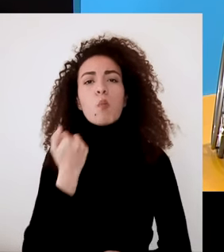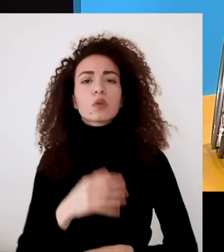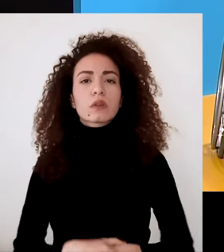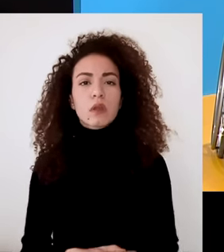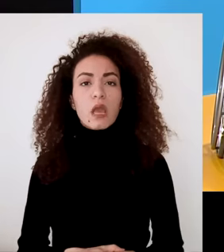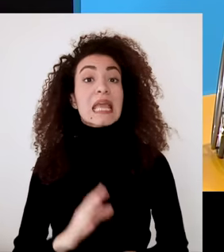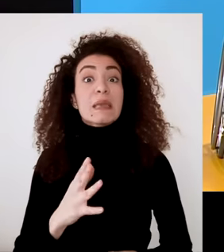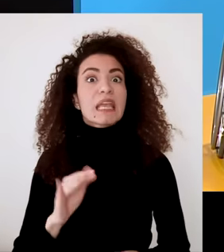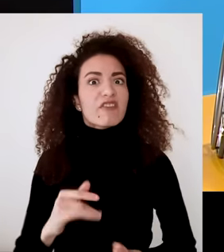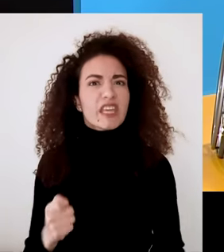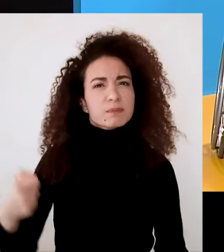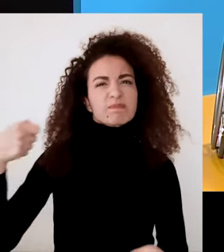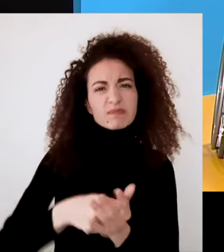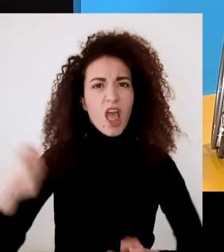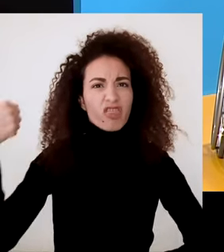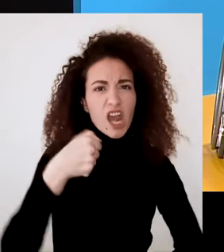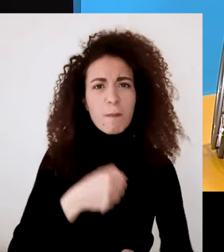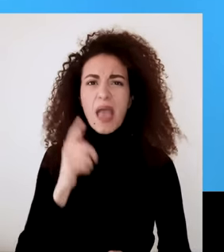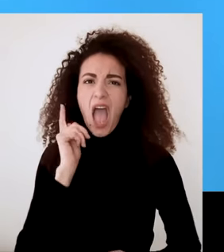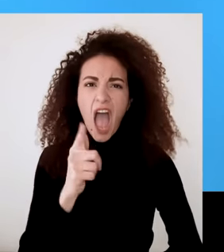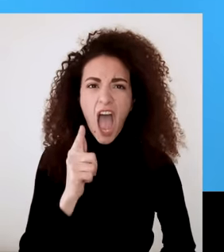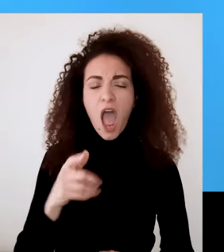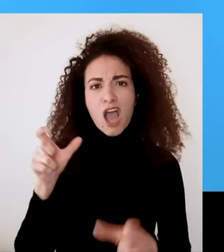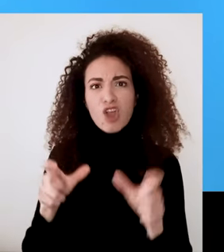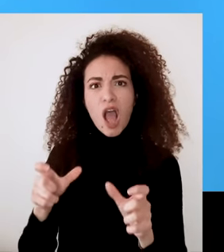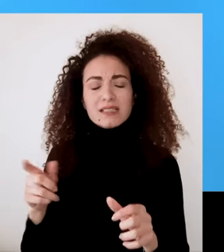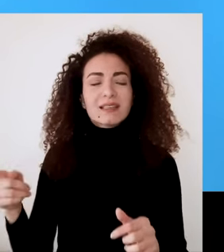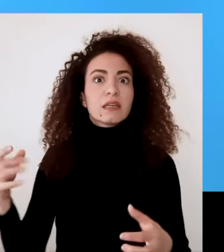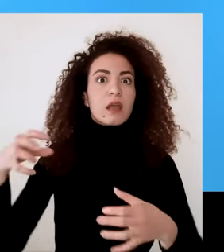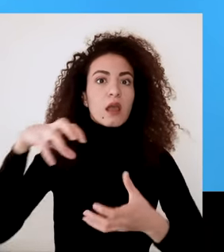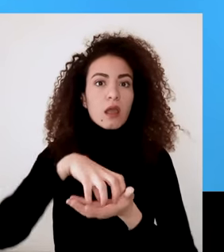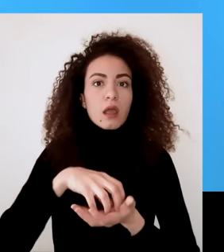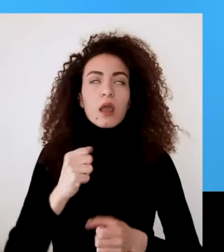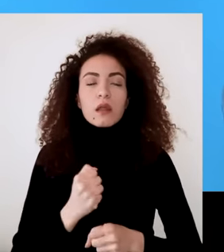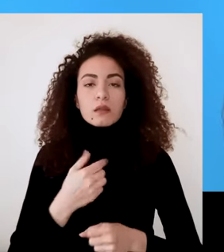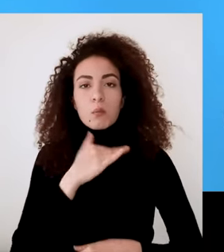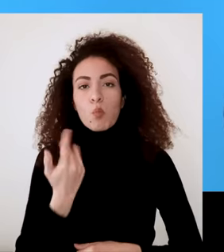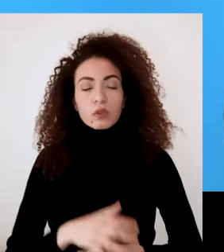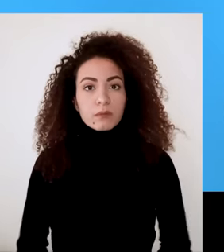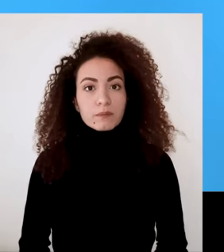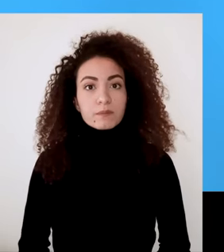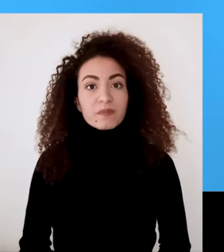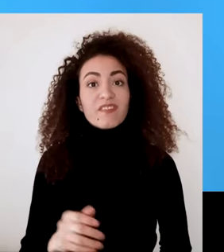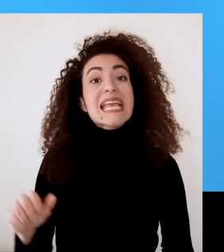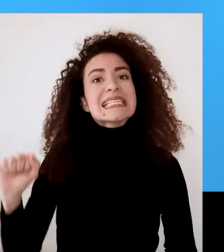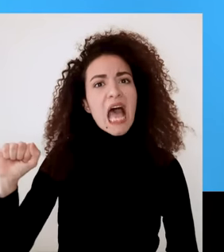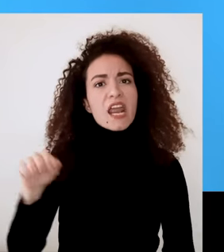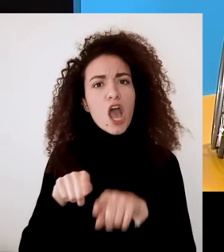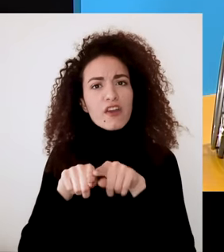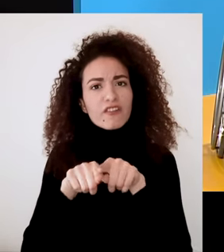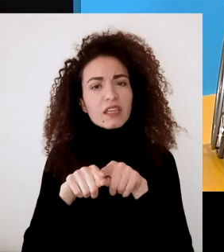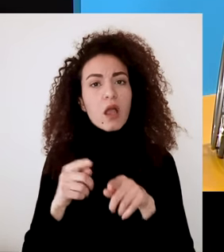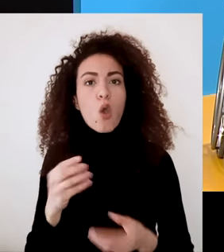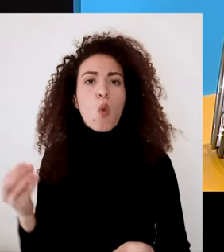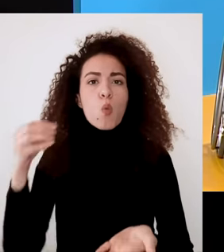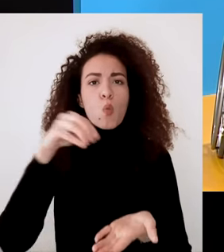في بعض الحالات للإساءة النفسية والجسدية بتقول جود صديقة ساري اللي كبرت بمؤسسة خاصة نظراً للشلل ديماغي